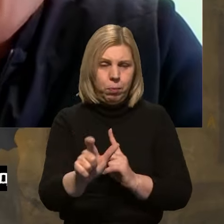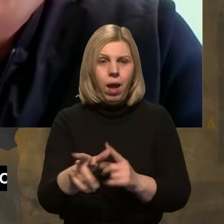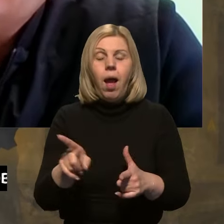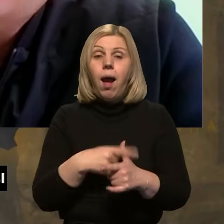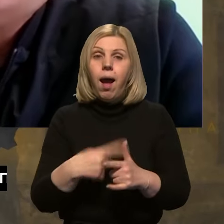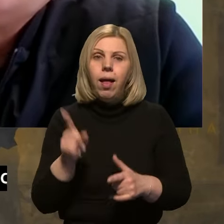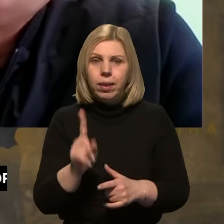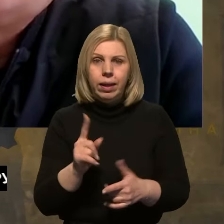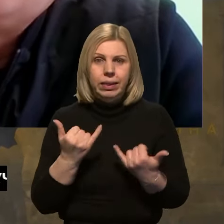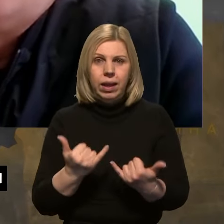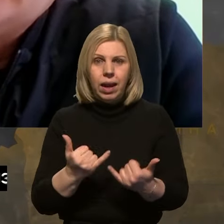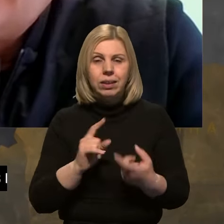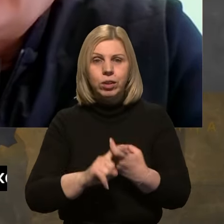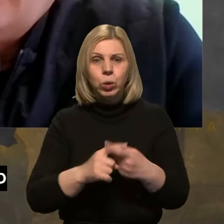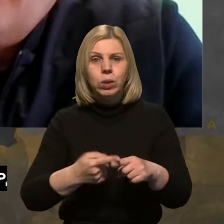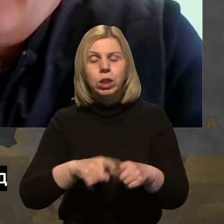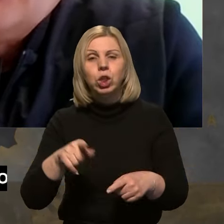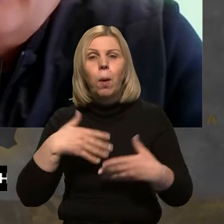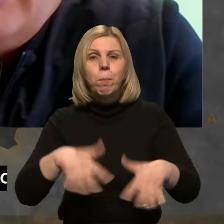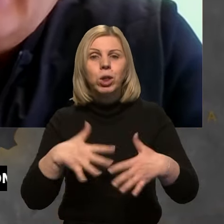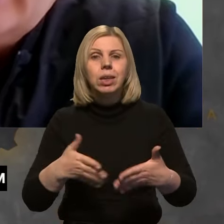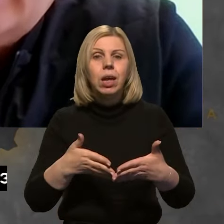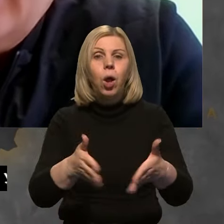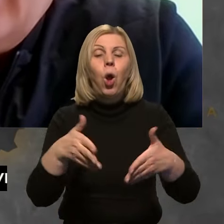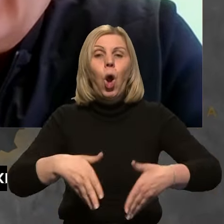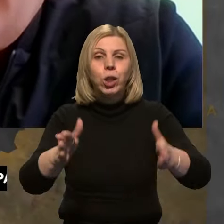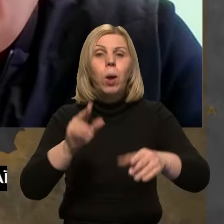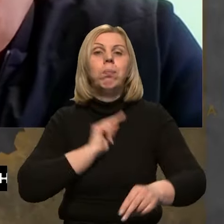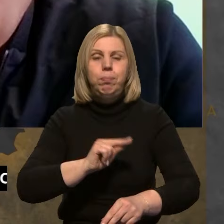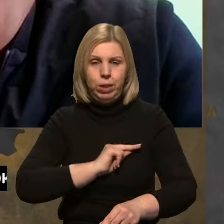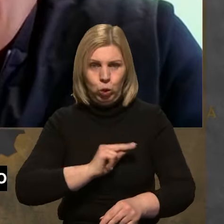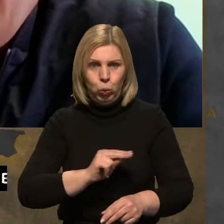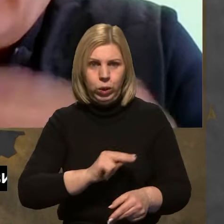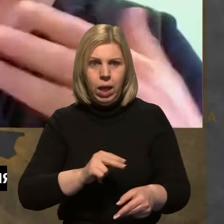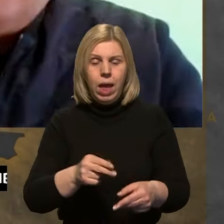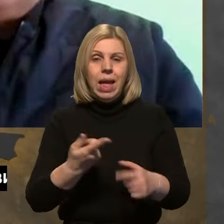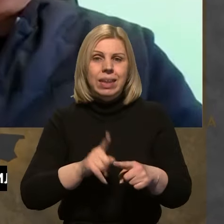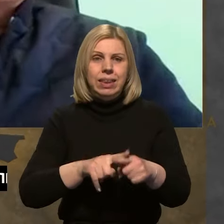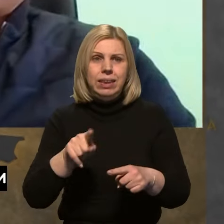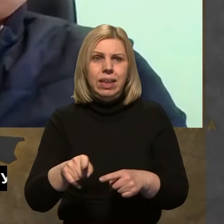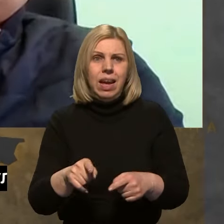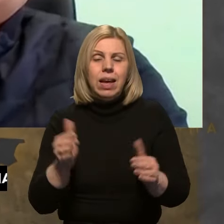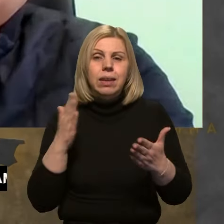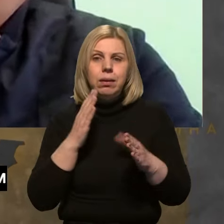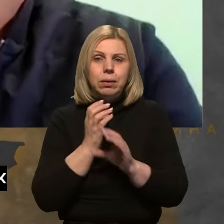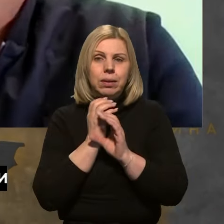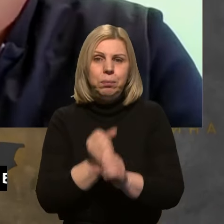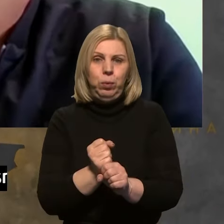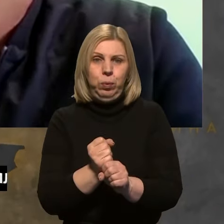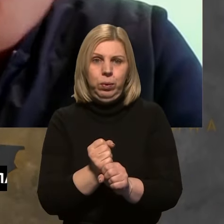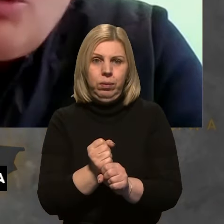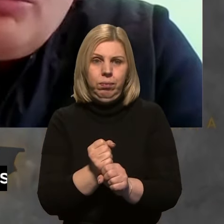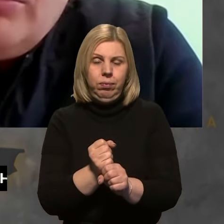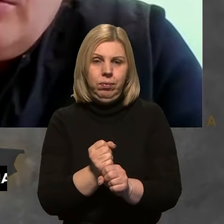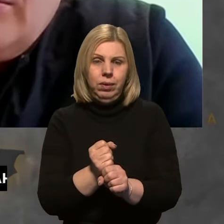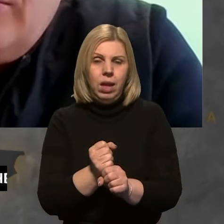наразі, в зв'язку з тим, що морський коридор працює, це, ну, як би, зменшило, як говориться,